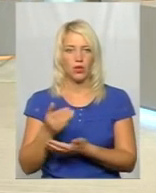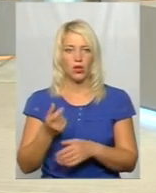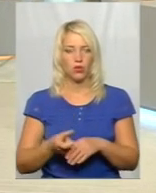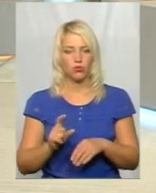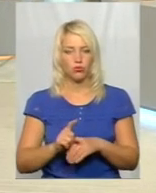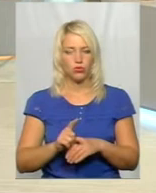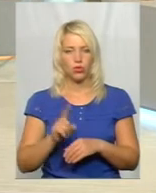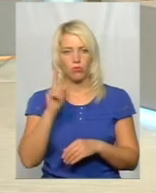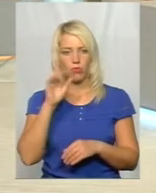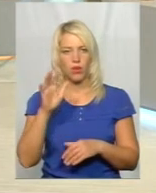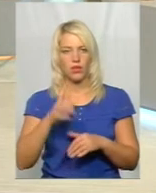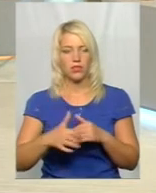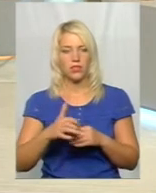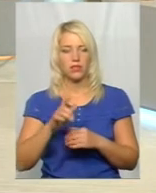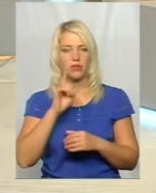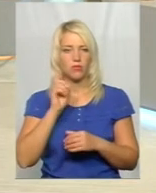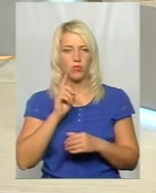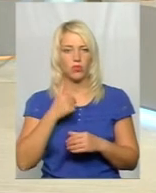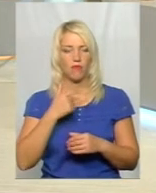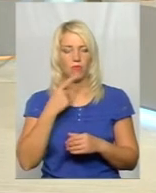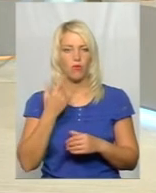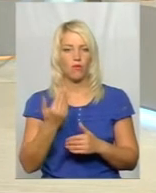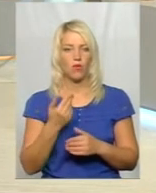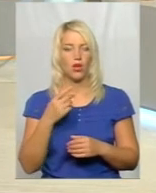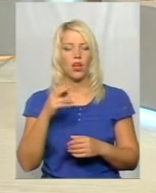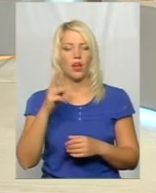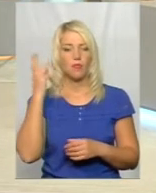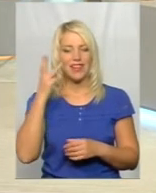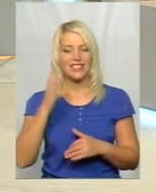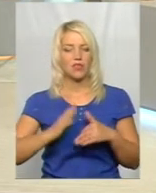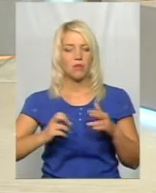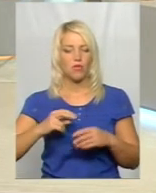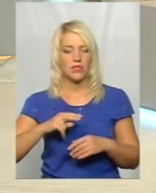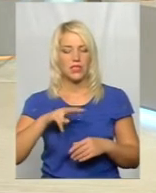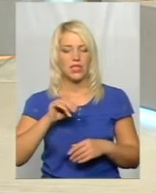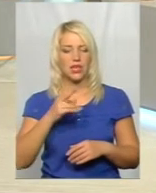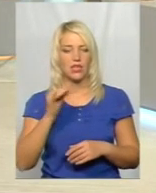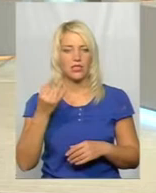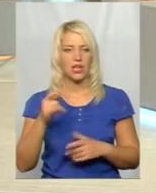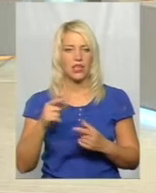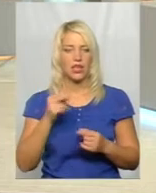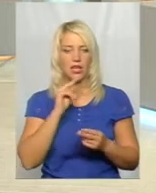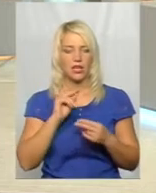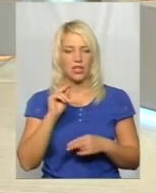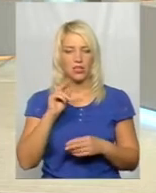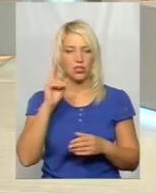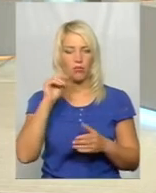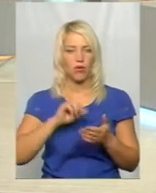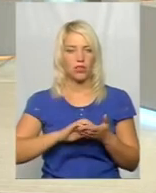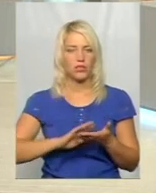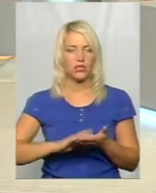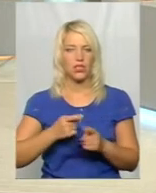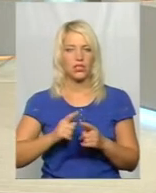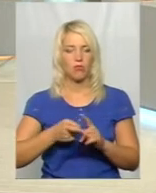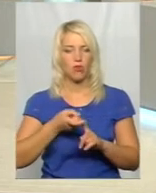серед молоді. І тому, от я називала вам Хмельницький професійний ліцей, де у нас найкращий показник. Це рахування, це якраз пов